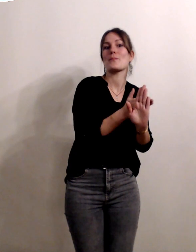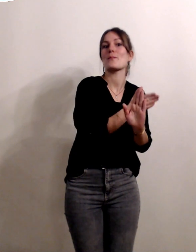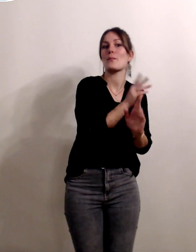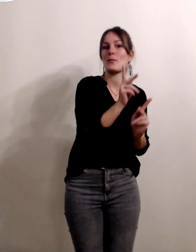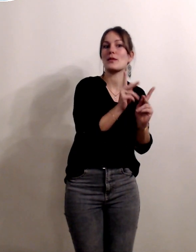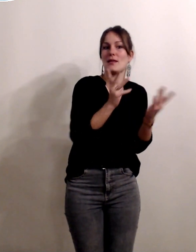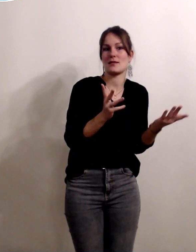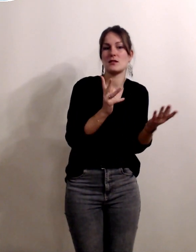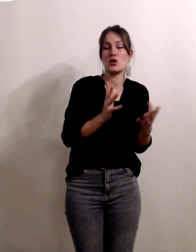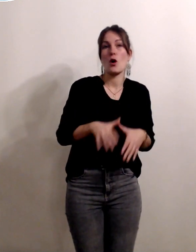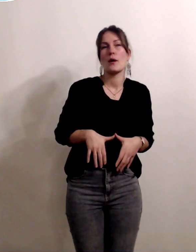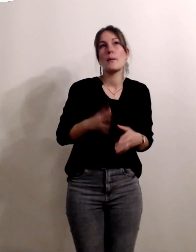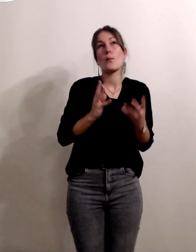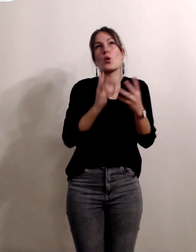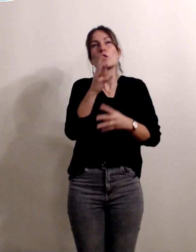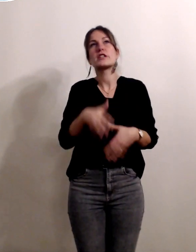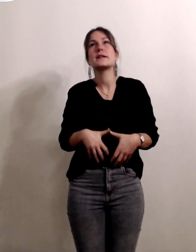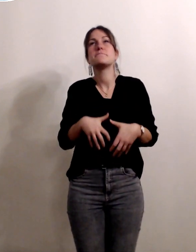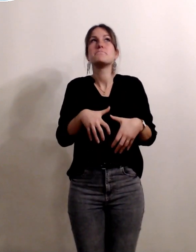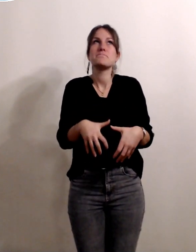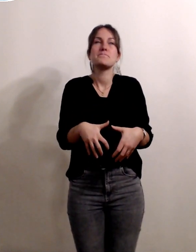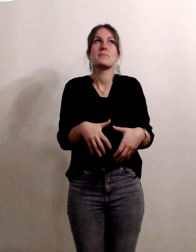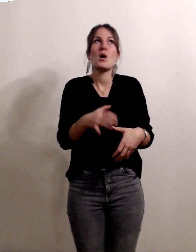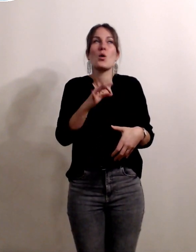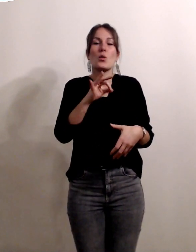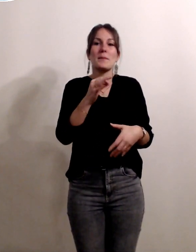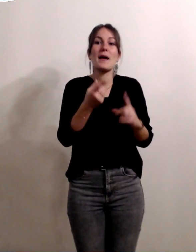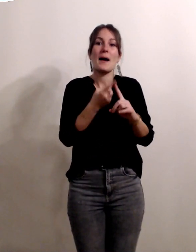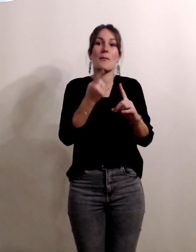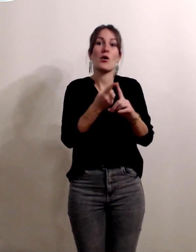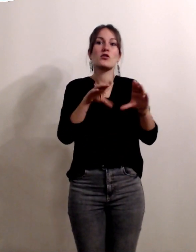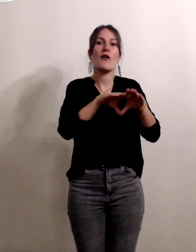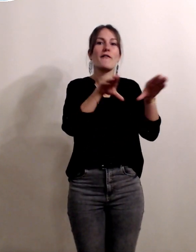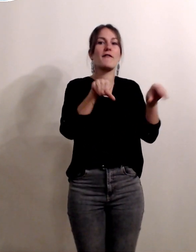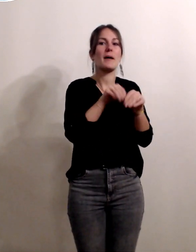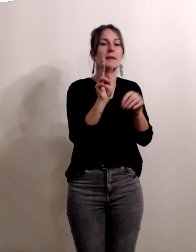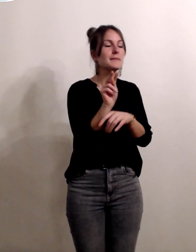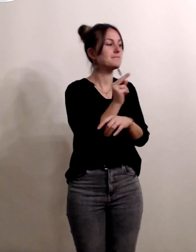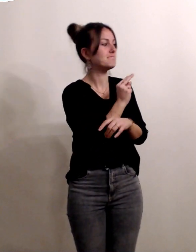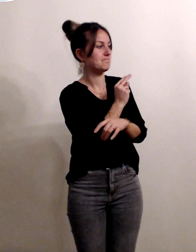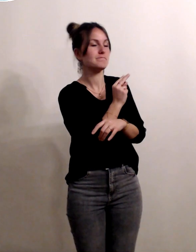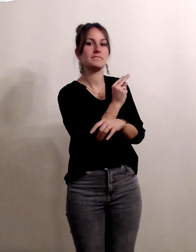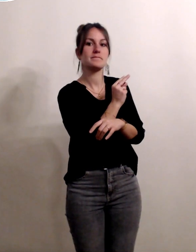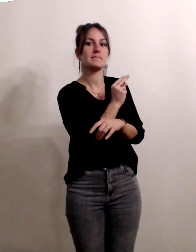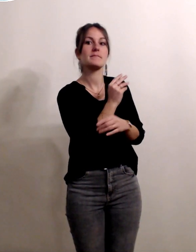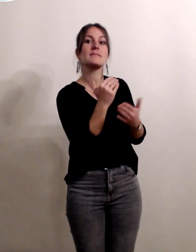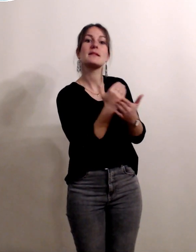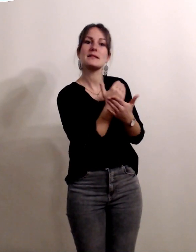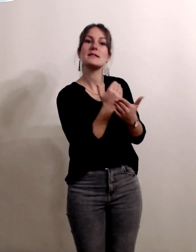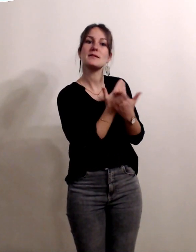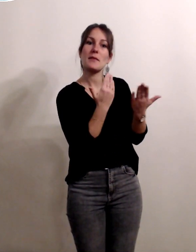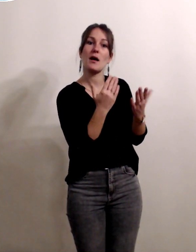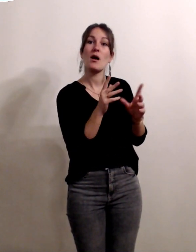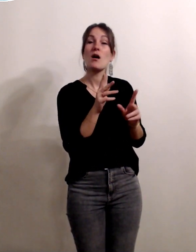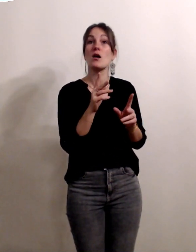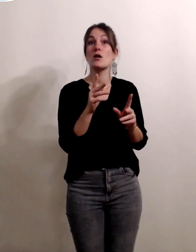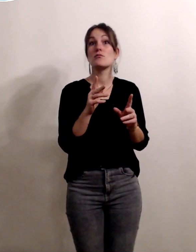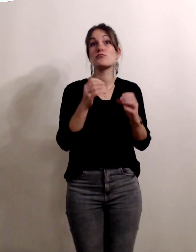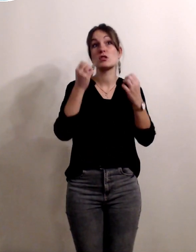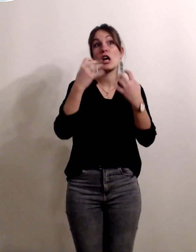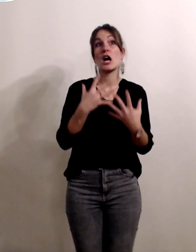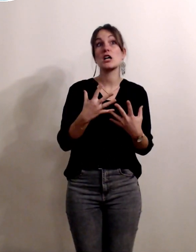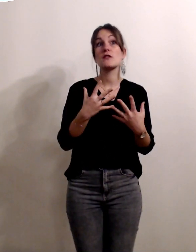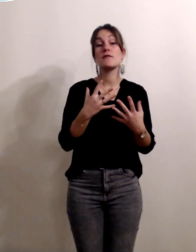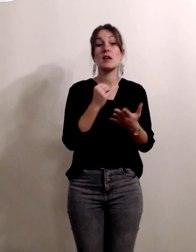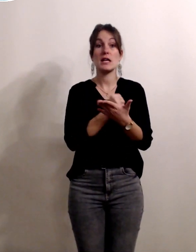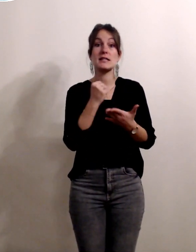avant de commencer la grossesse de sorte que parfois des bilans génétiques peuvent être faits